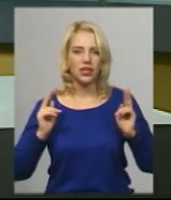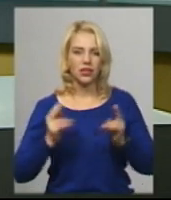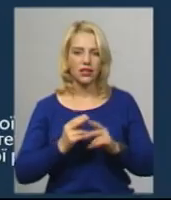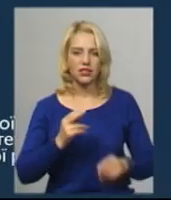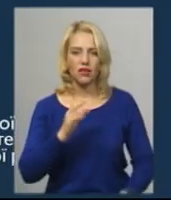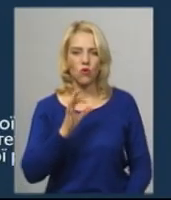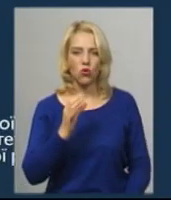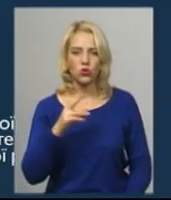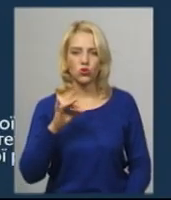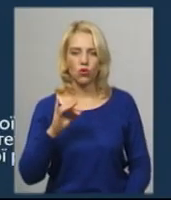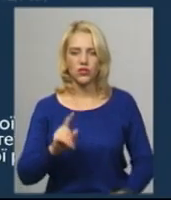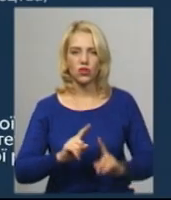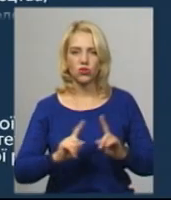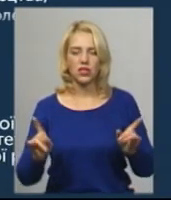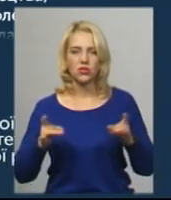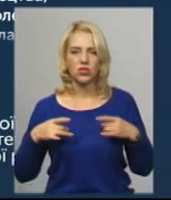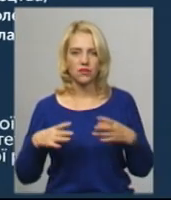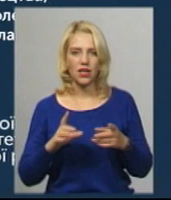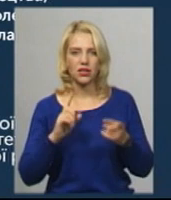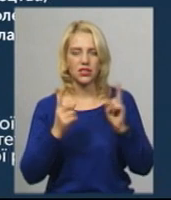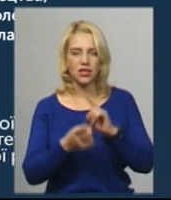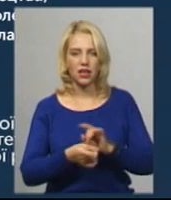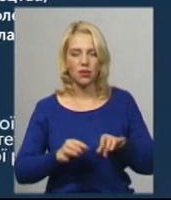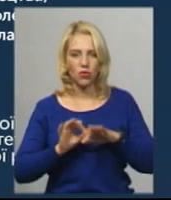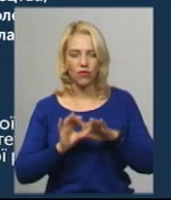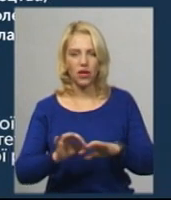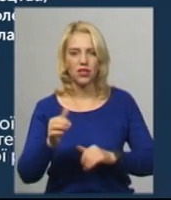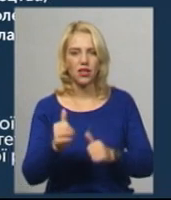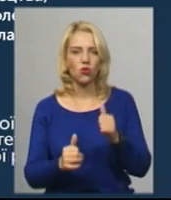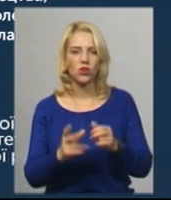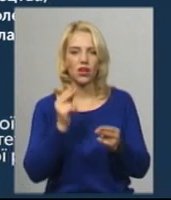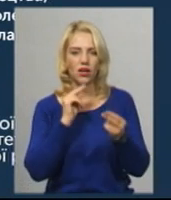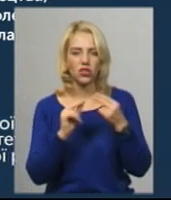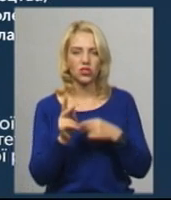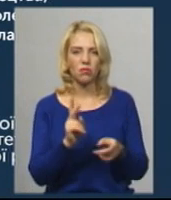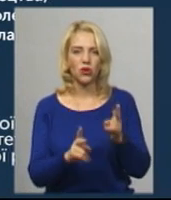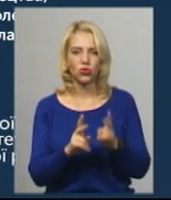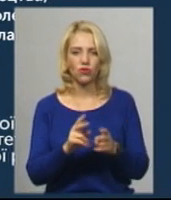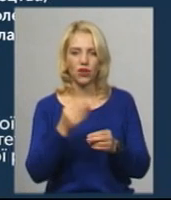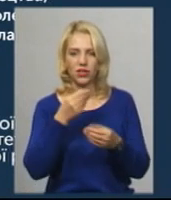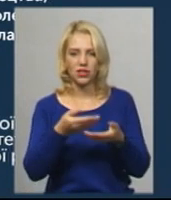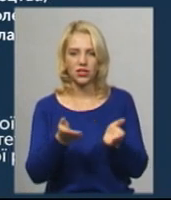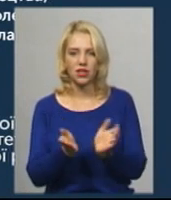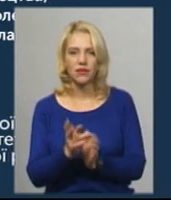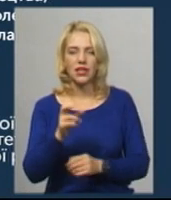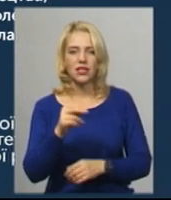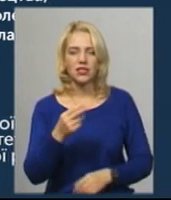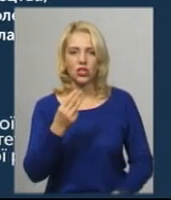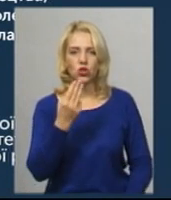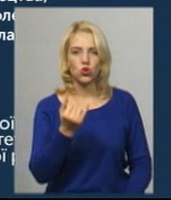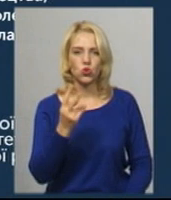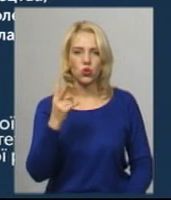Родзинкою свята стане проведення конкурсу на краще приготування страв зі щуки –